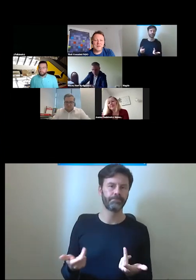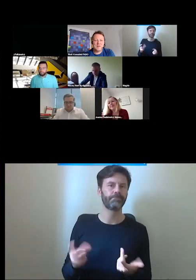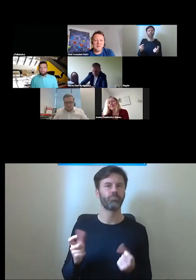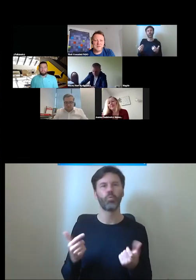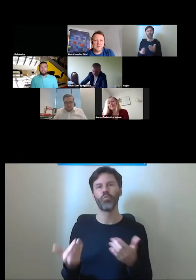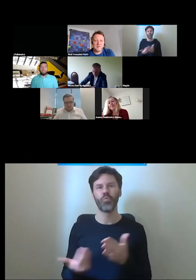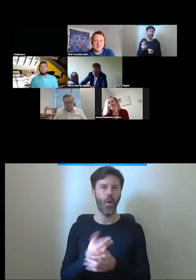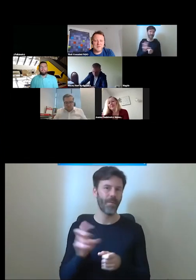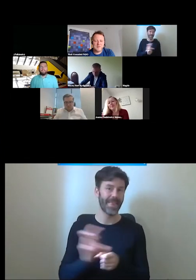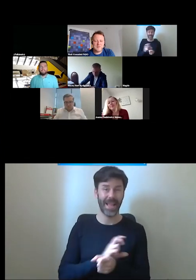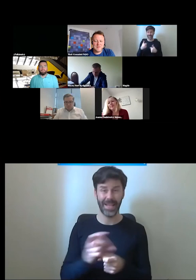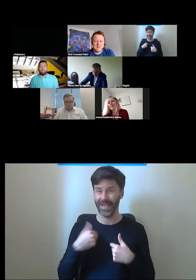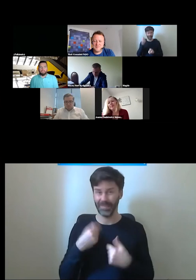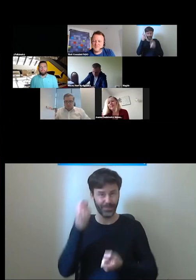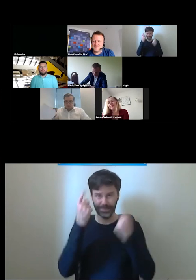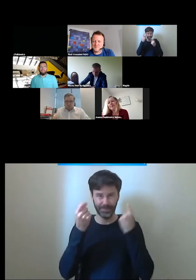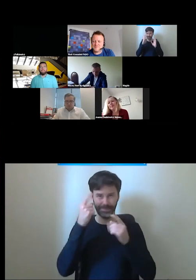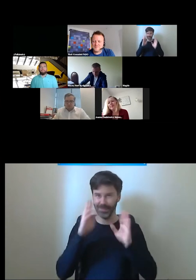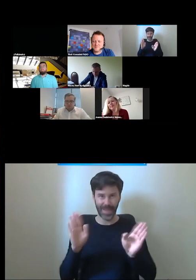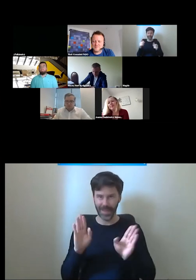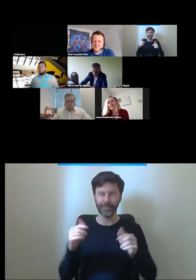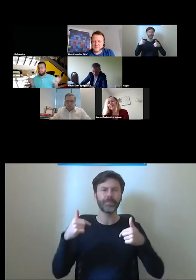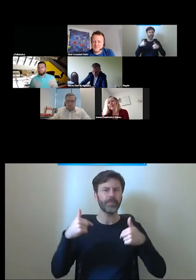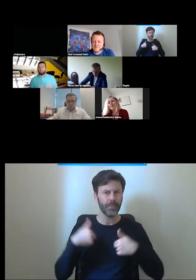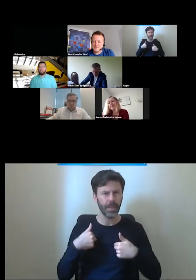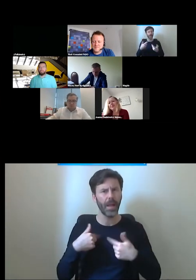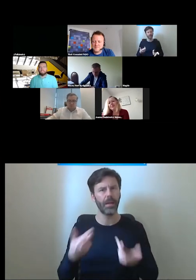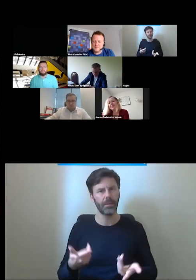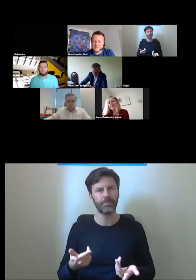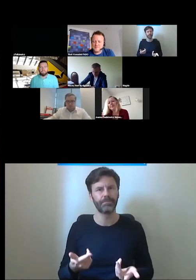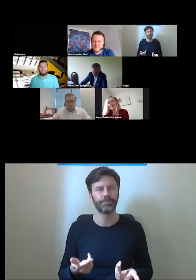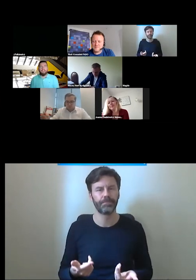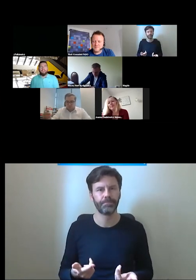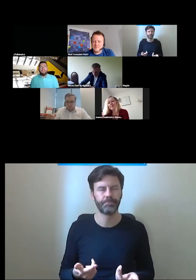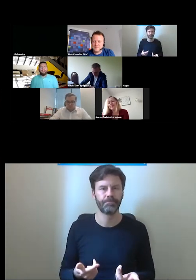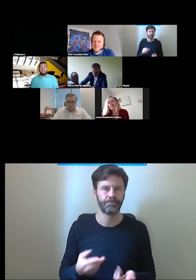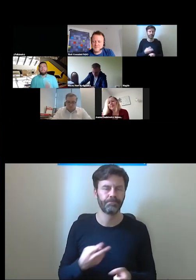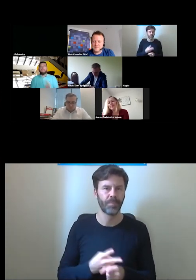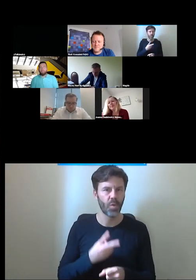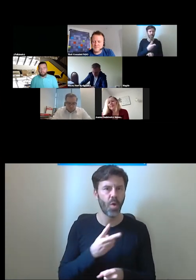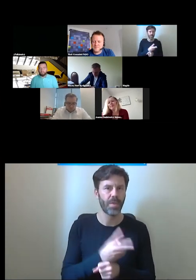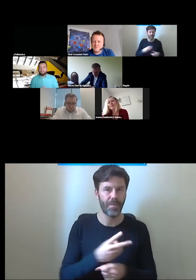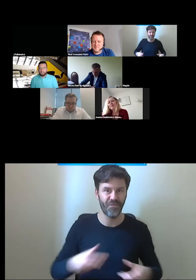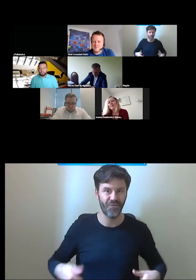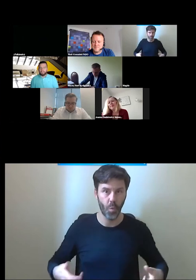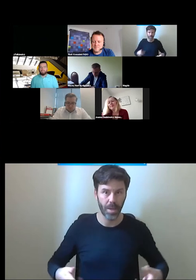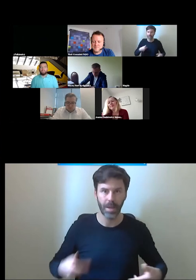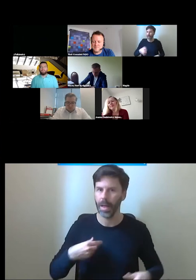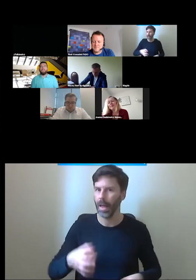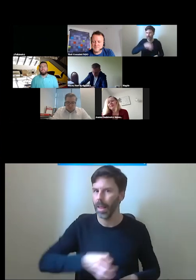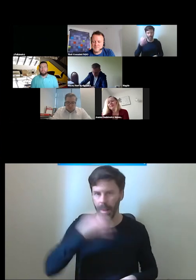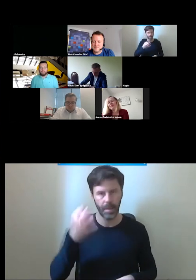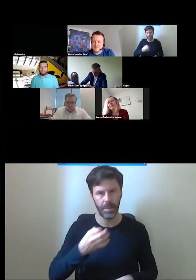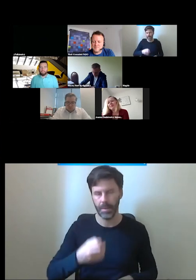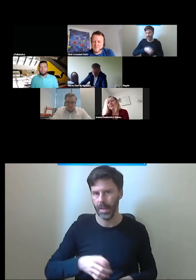super nie wymyślę ja oczywiście jako użytkownik nazwijmy to szeroko dostępności jestem za pochylnią zawsze ponieważ